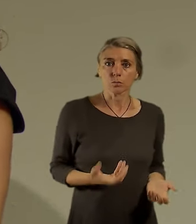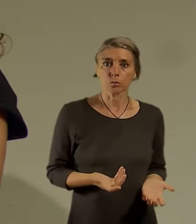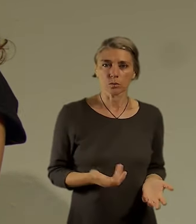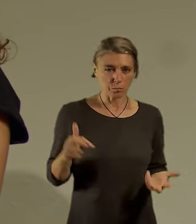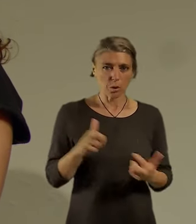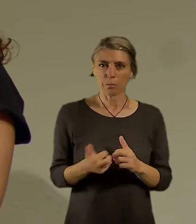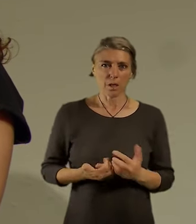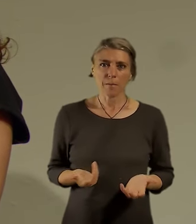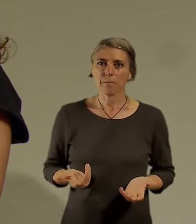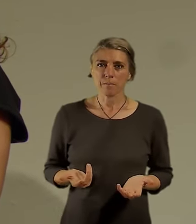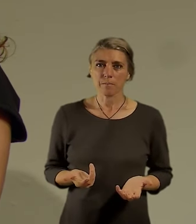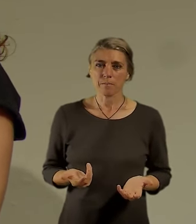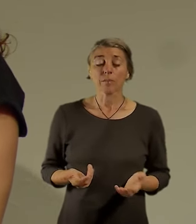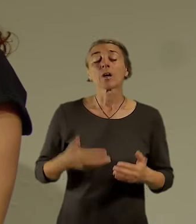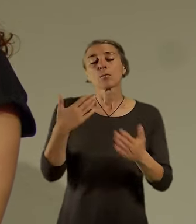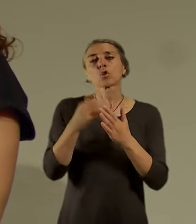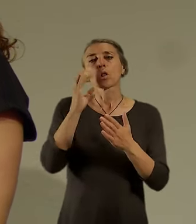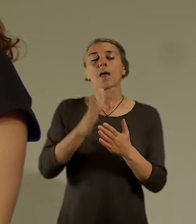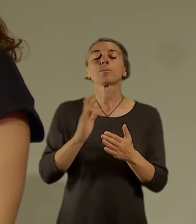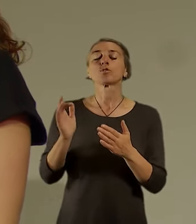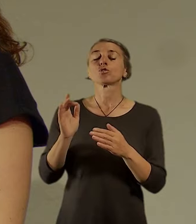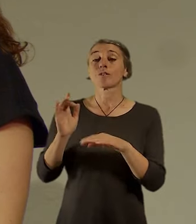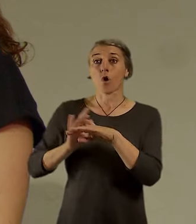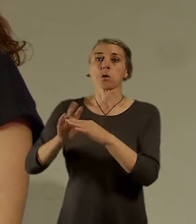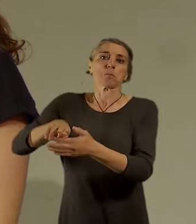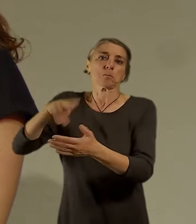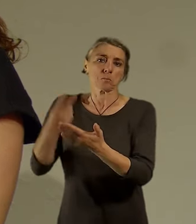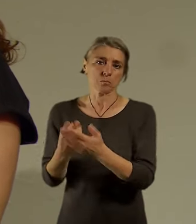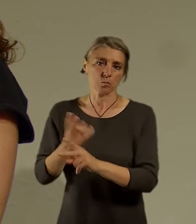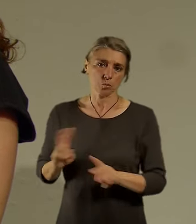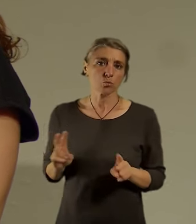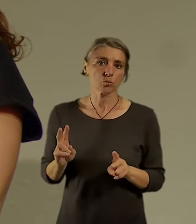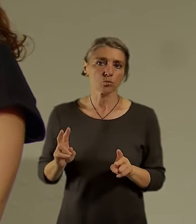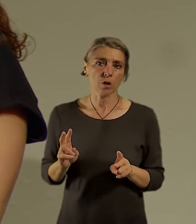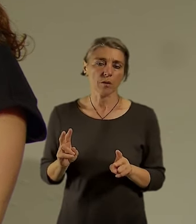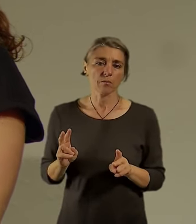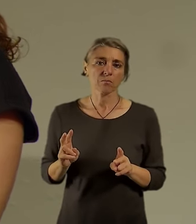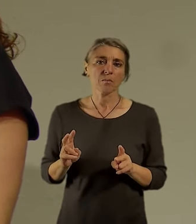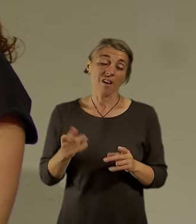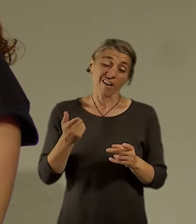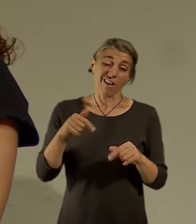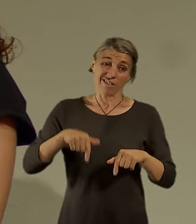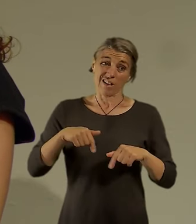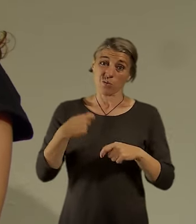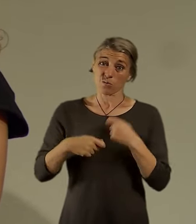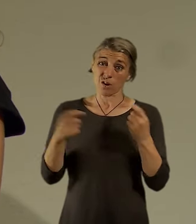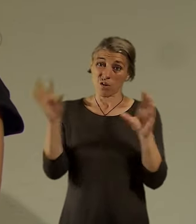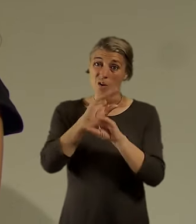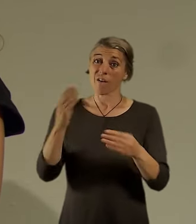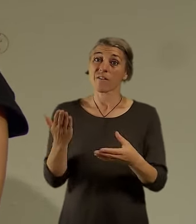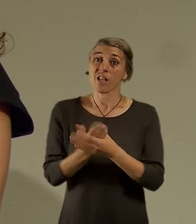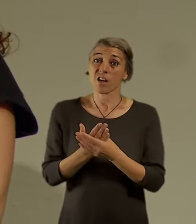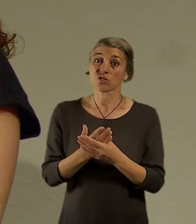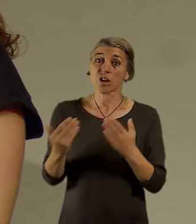transformace těch míst, druhá věc je vyřizování si nějakých úlev od standardů třeba hygienických, což se teď v Praze děje.